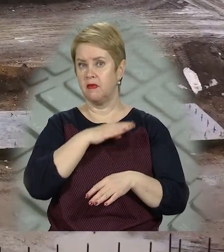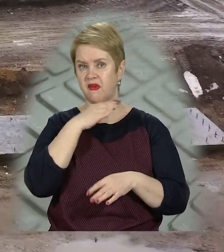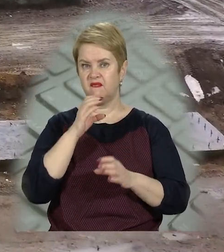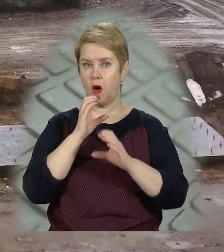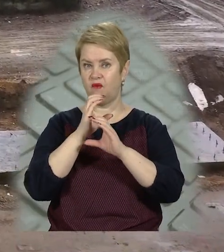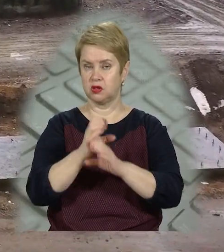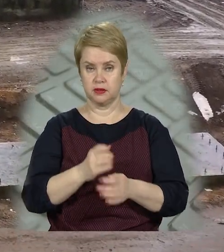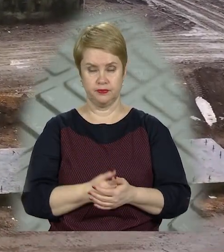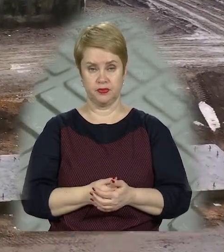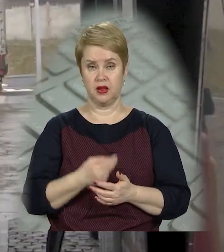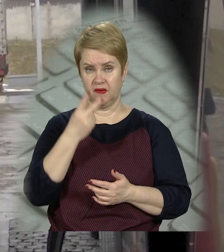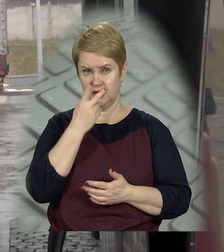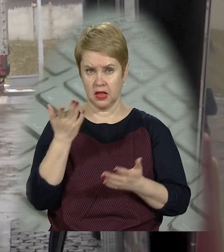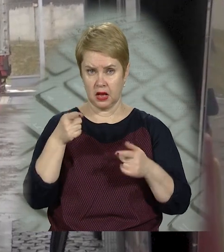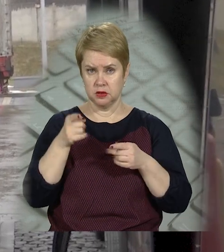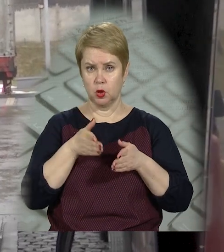ваговозами.